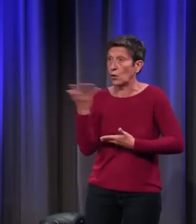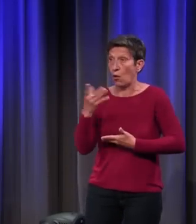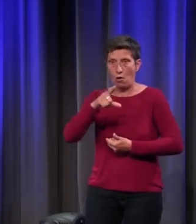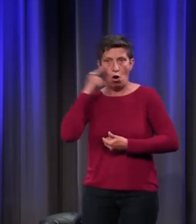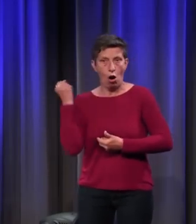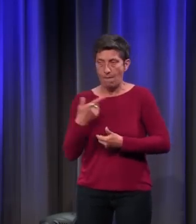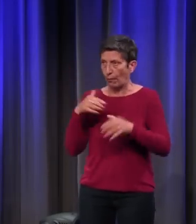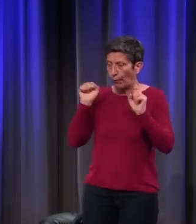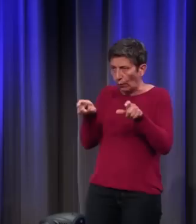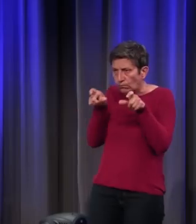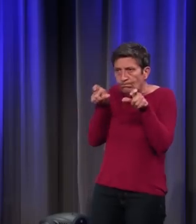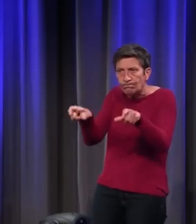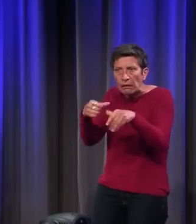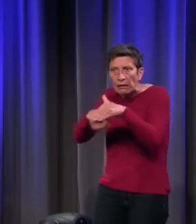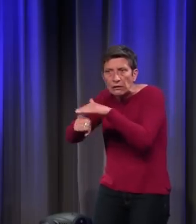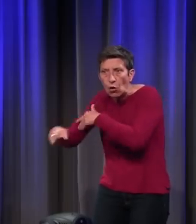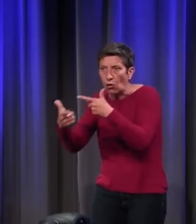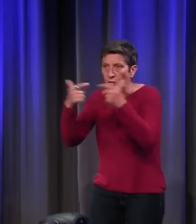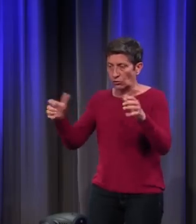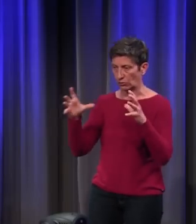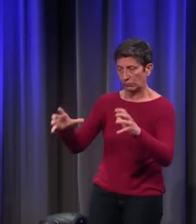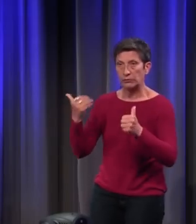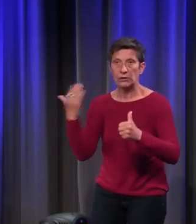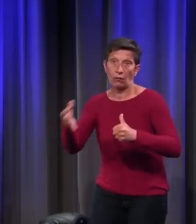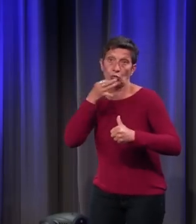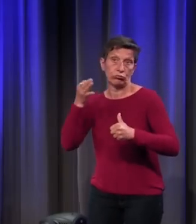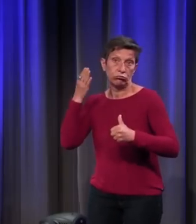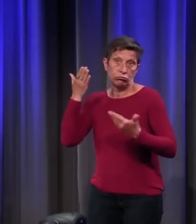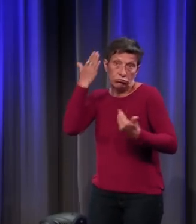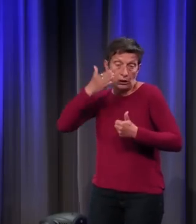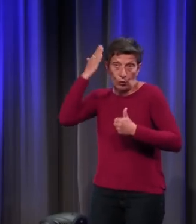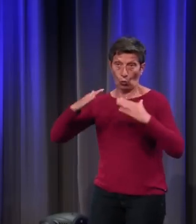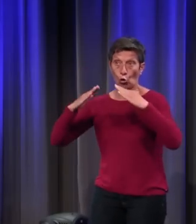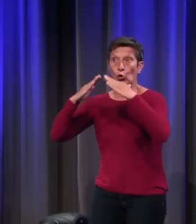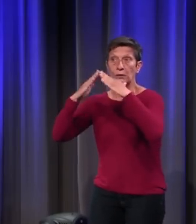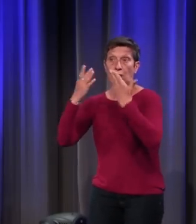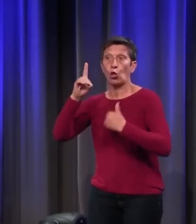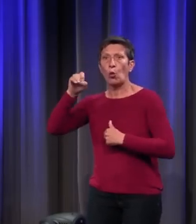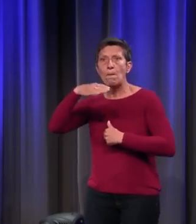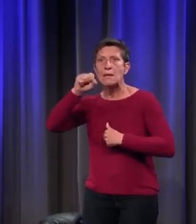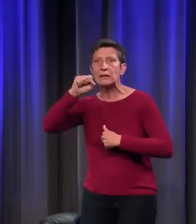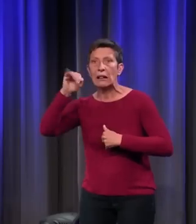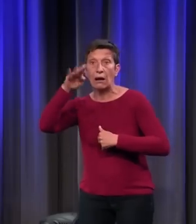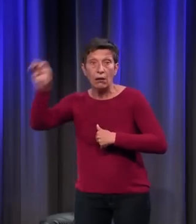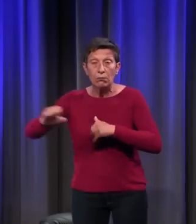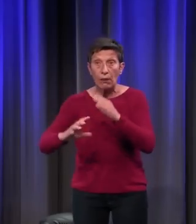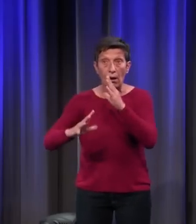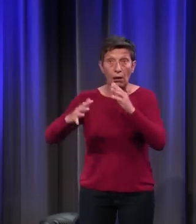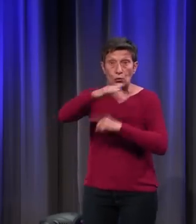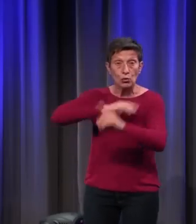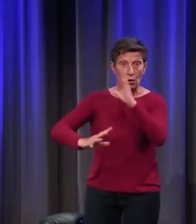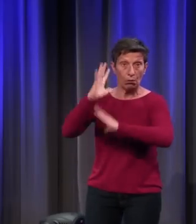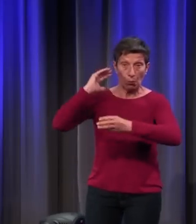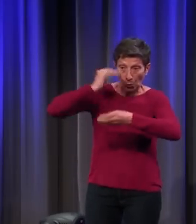'homme maîtrise sa reproduction. C'est une définition tout à fait moderne, absolument inconnue des sociétés anciennes. Au